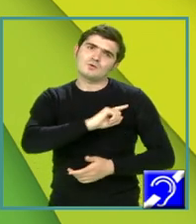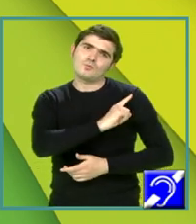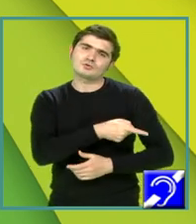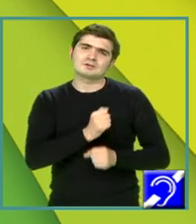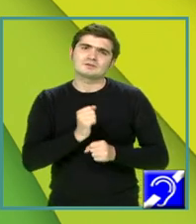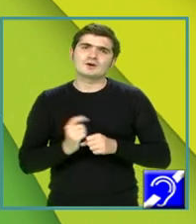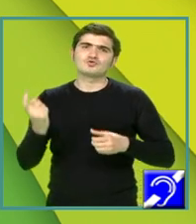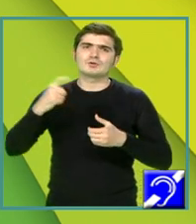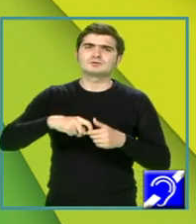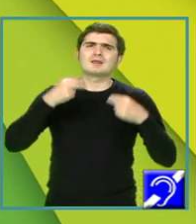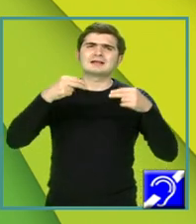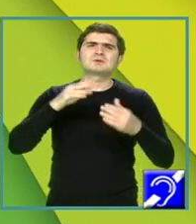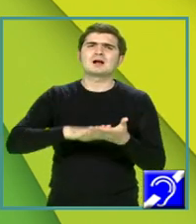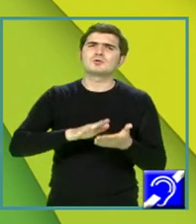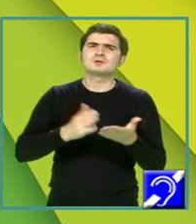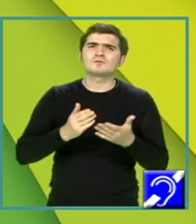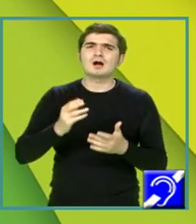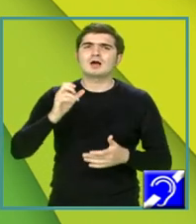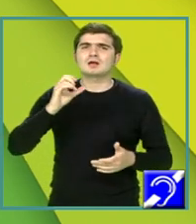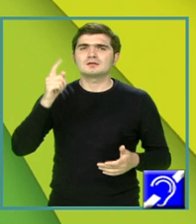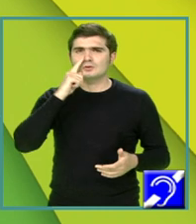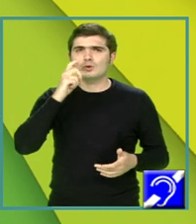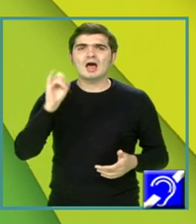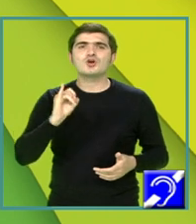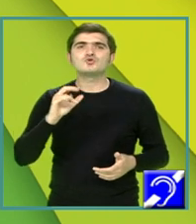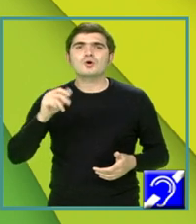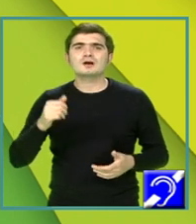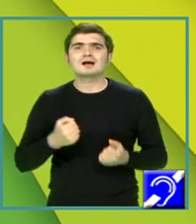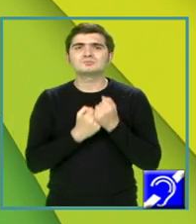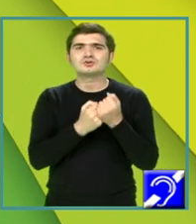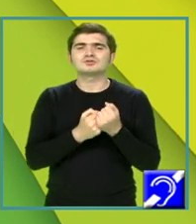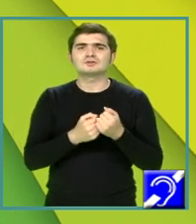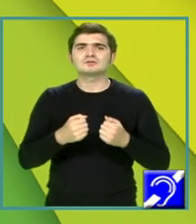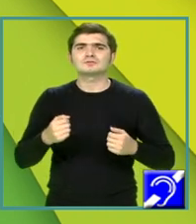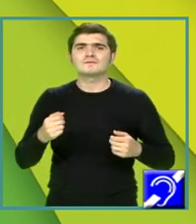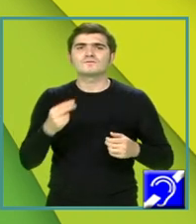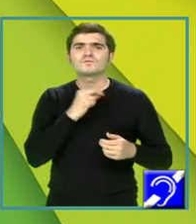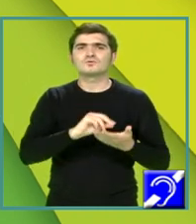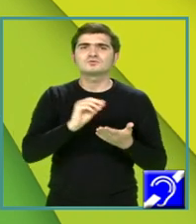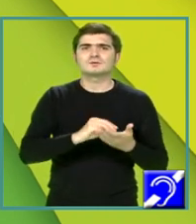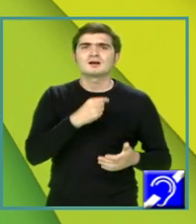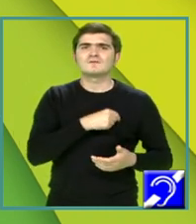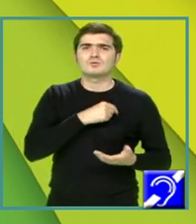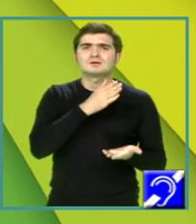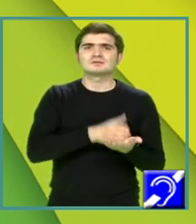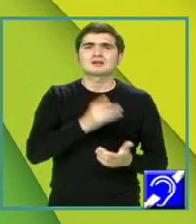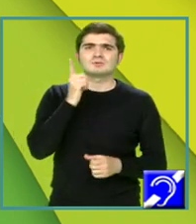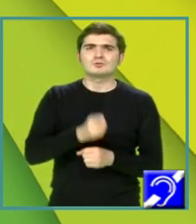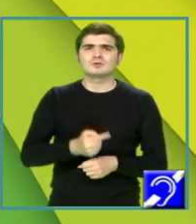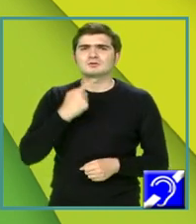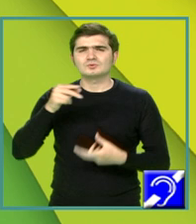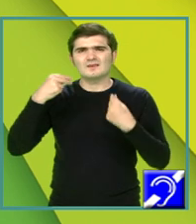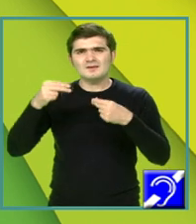motivul pentru care Nicolae Iorga a sprijinit funcționarea Facultății de Drept din Oradea. Iarăși, verbul a explica înseamnă a